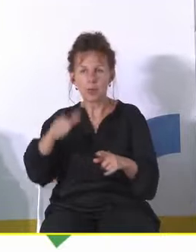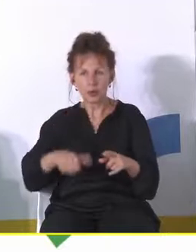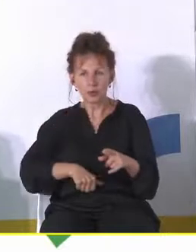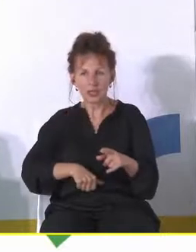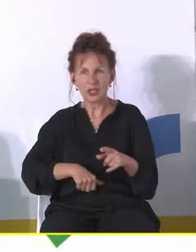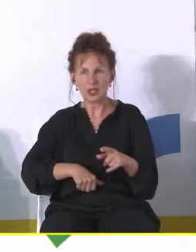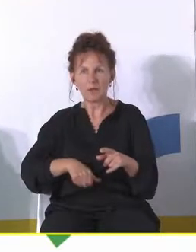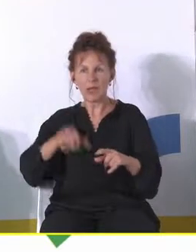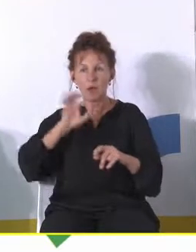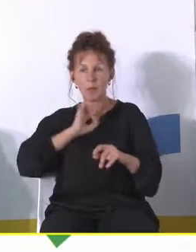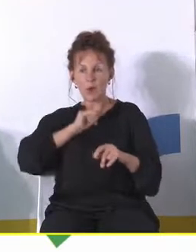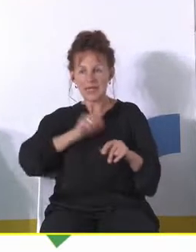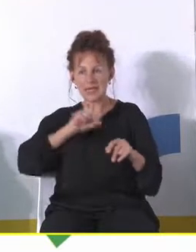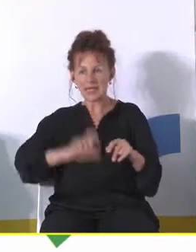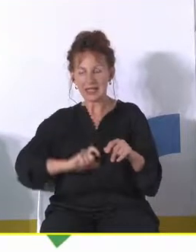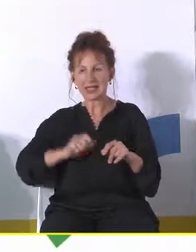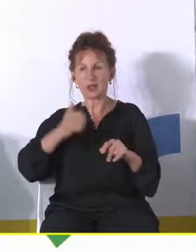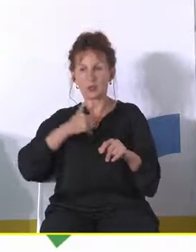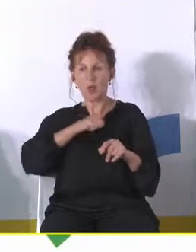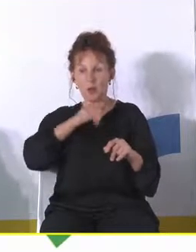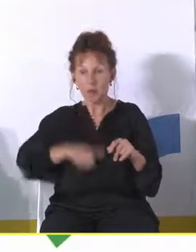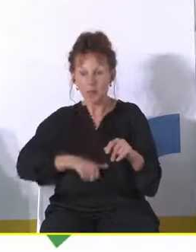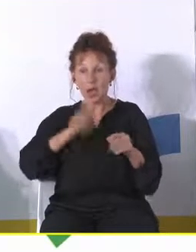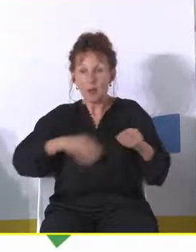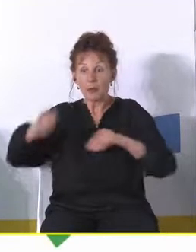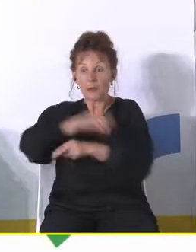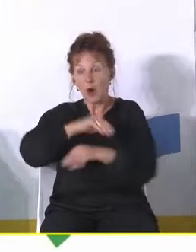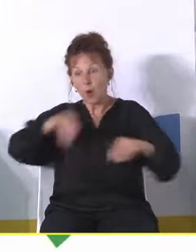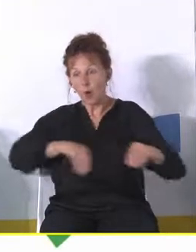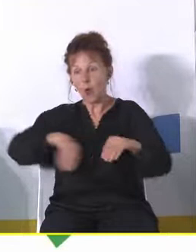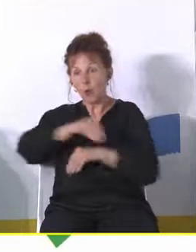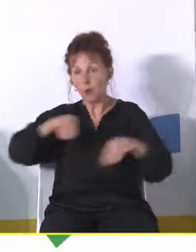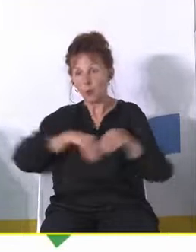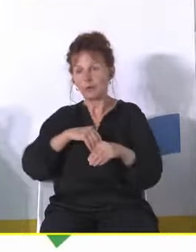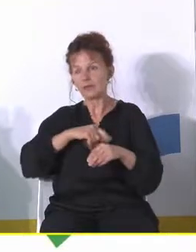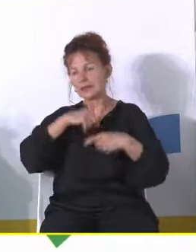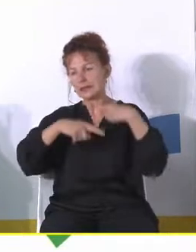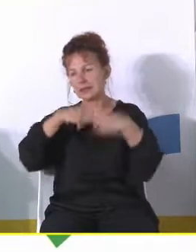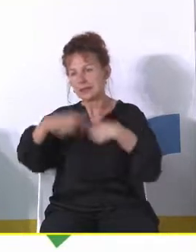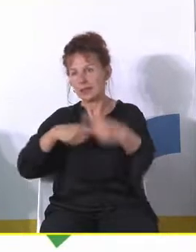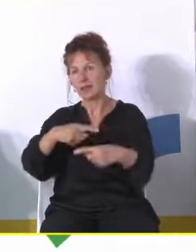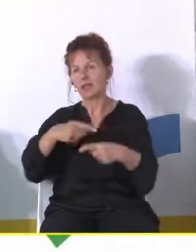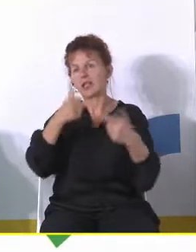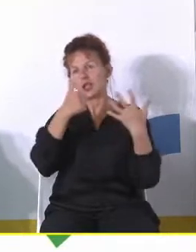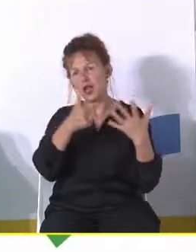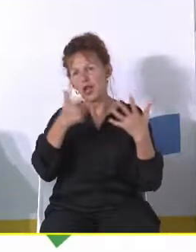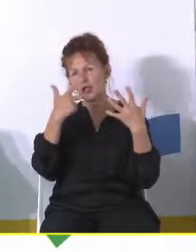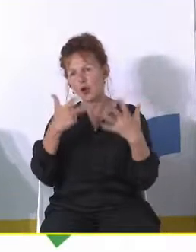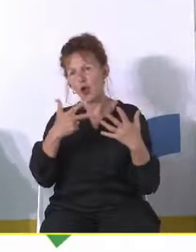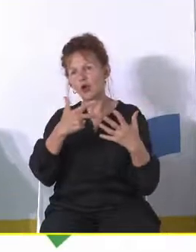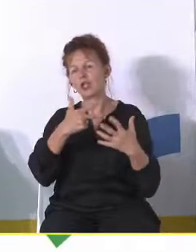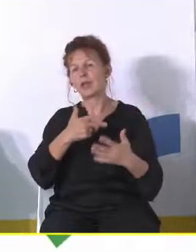mój sekretarz jest burmistrzem potem znowu ja jestem burmistrzem albo tam nasz no i to tak się kręci i tam sześć, osiem kadencji i to tak